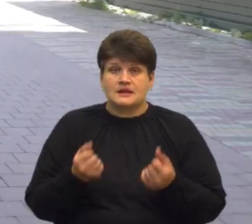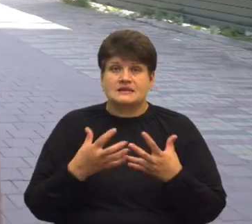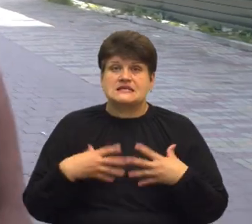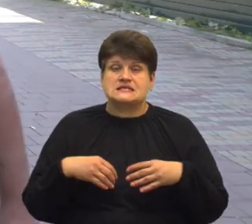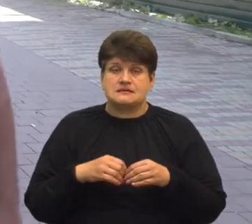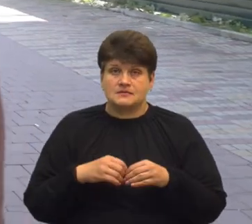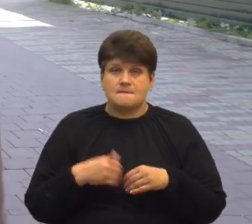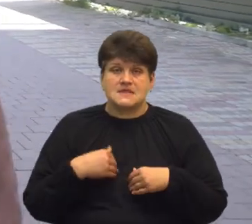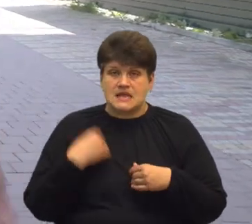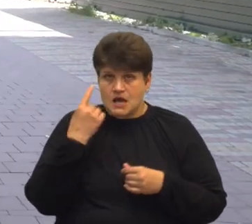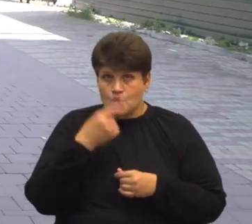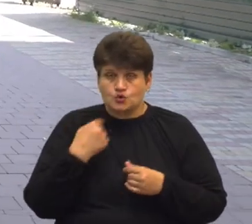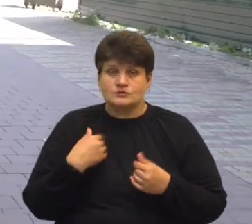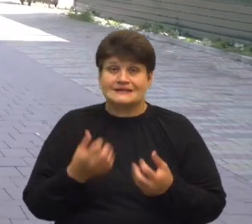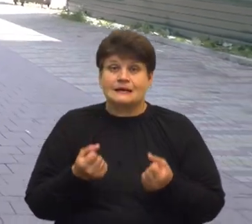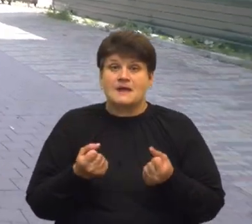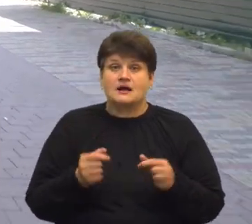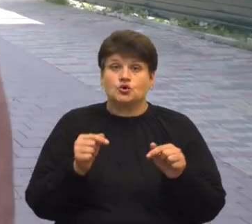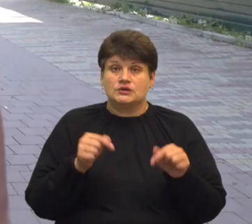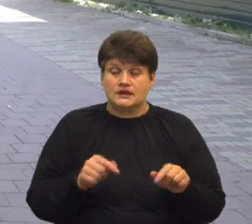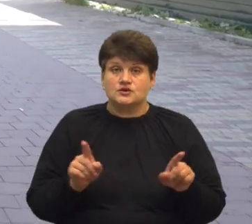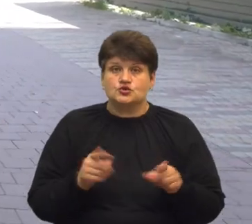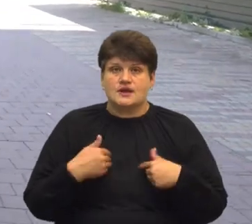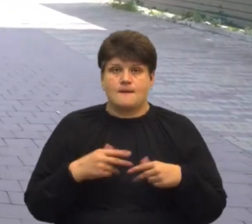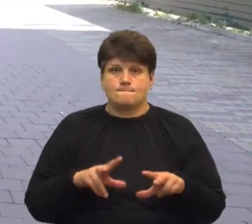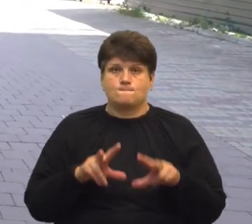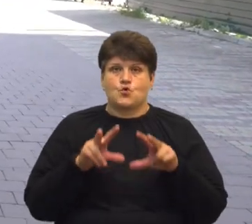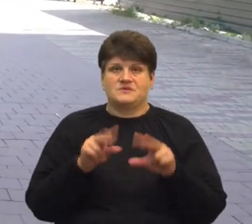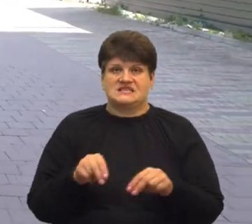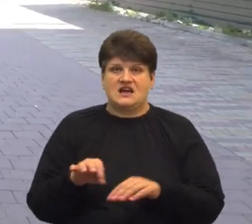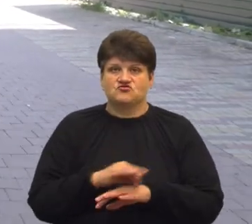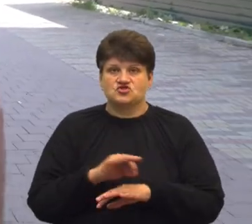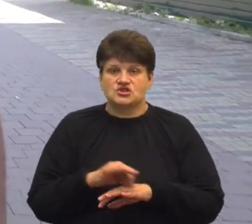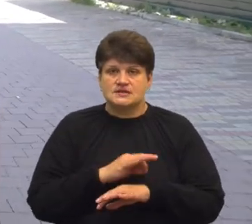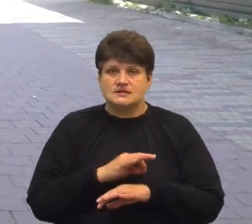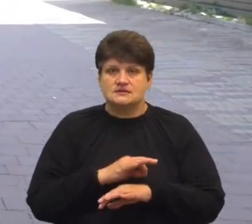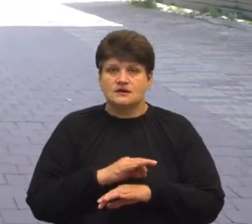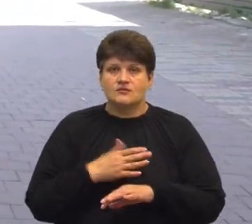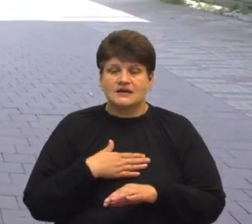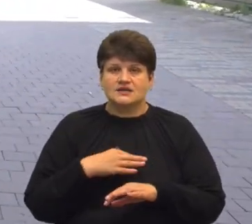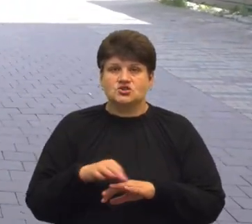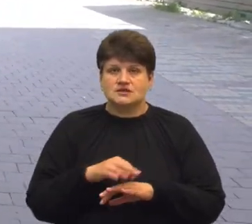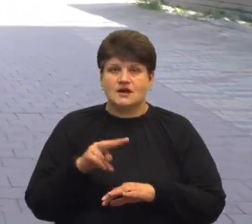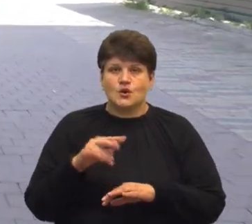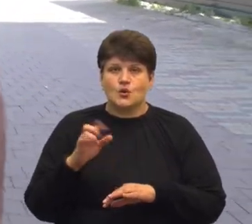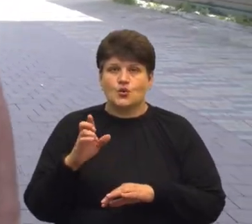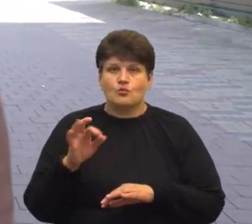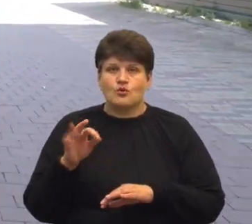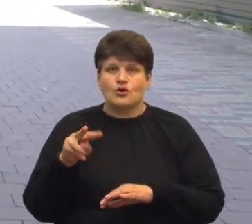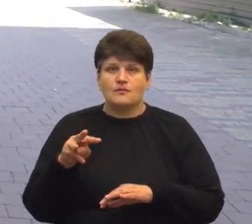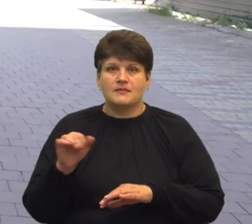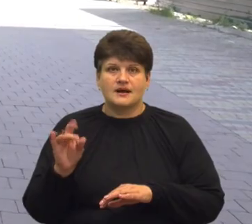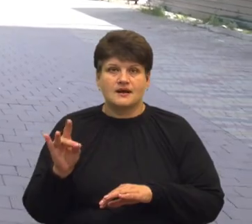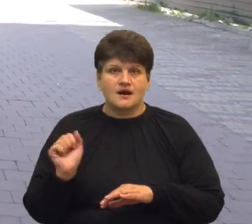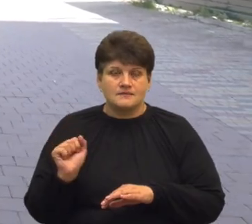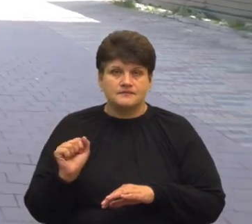Мене особисто тримало те, що я пообіцяв жінці, мене жінка Любомира, таке рідкісне ім'я,